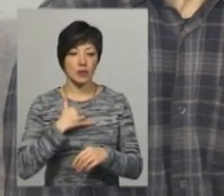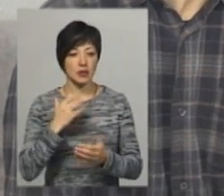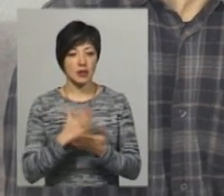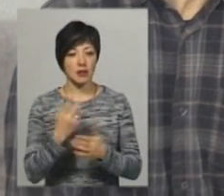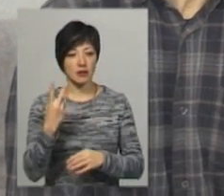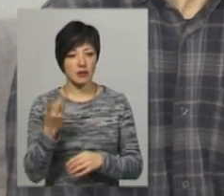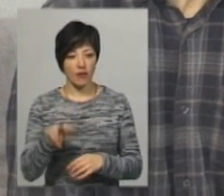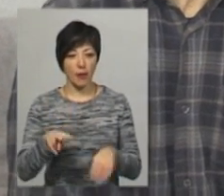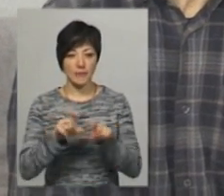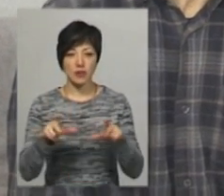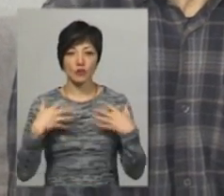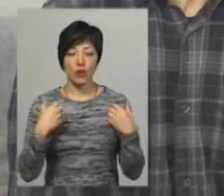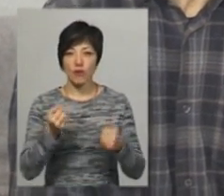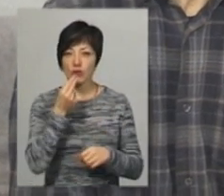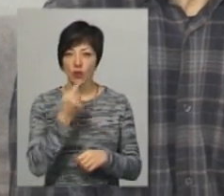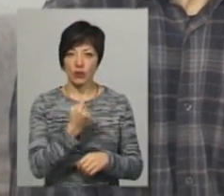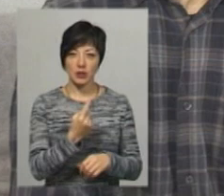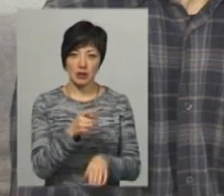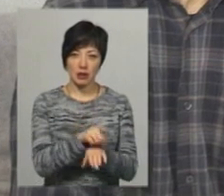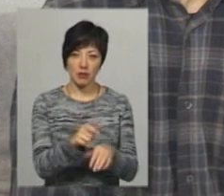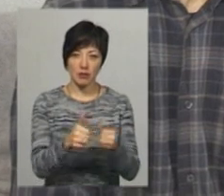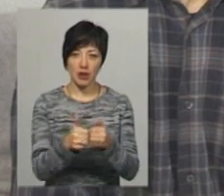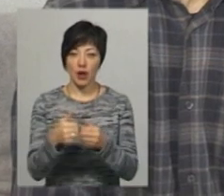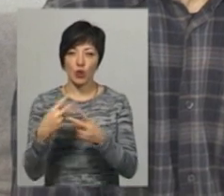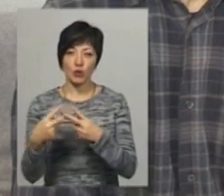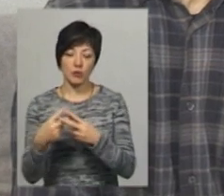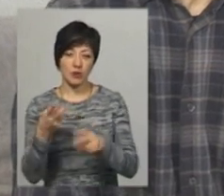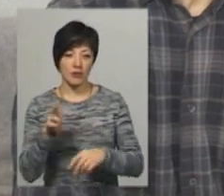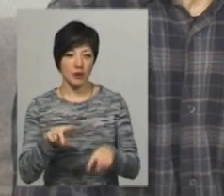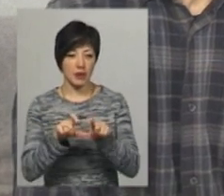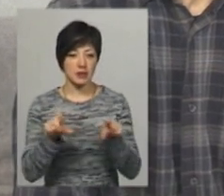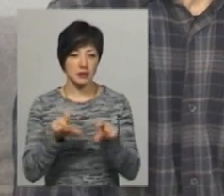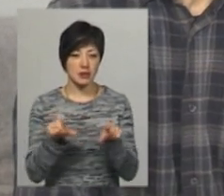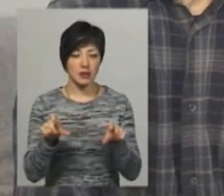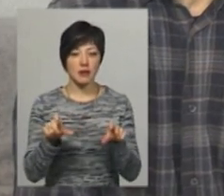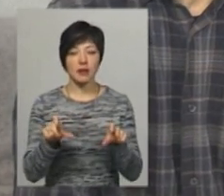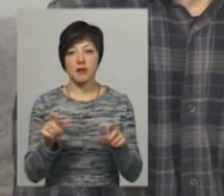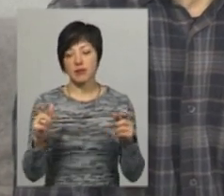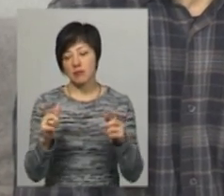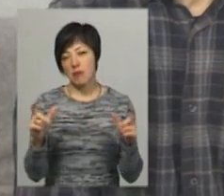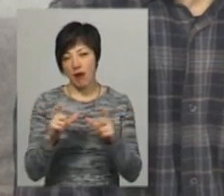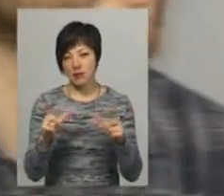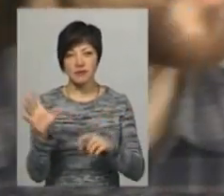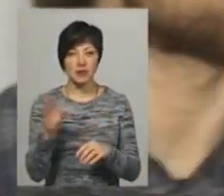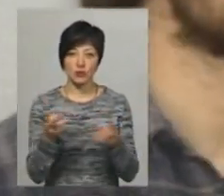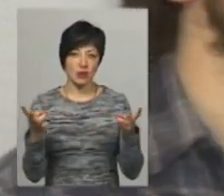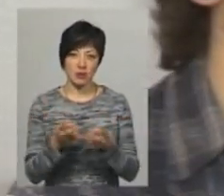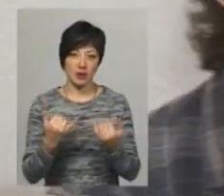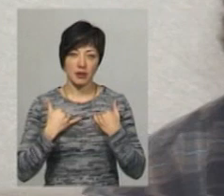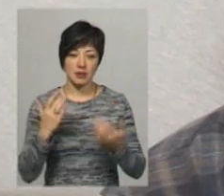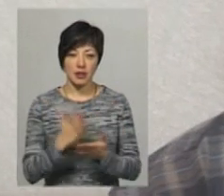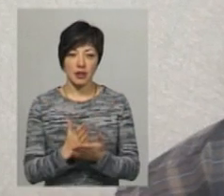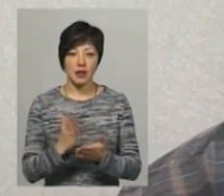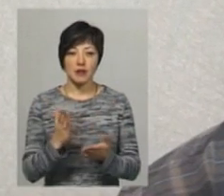два магазини здорового харчування, один на танку, другий біля тюрми. Там є, в принципі, все, що треба для віганів. Також у нас є